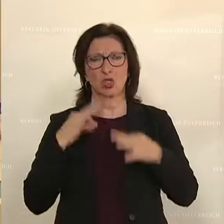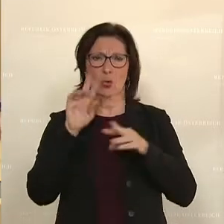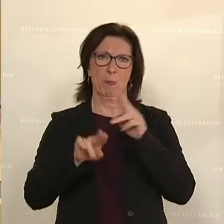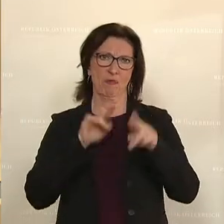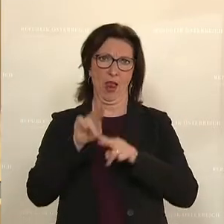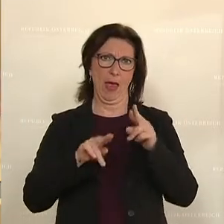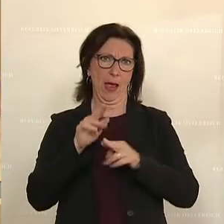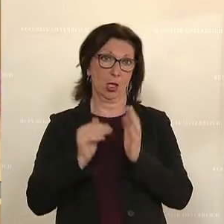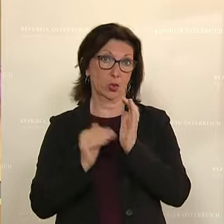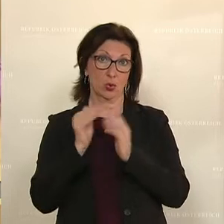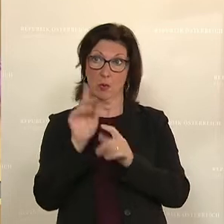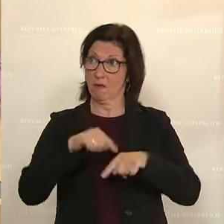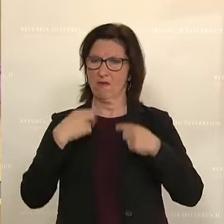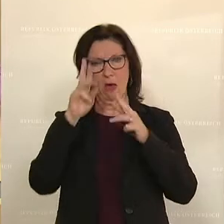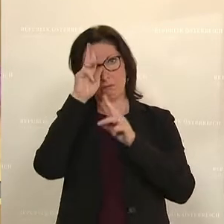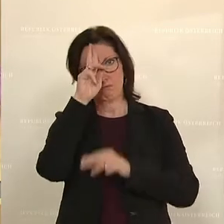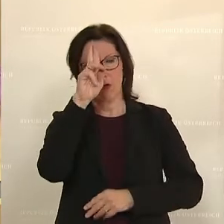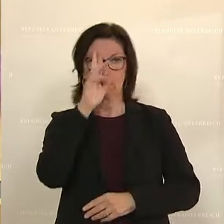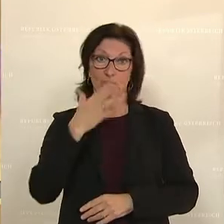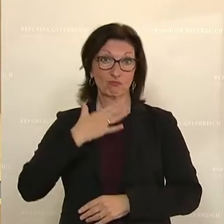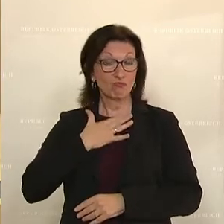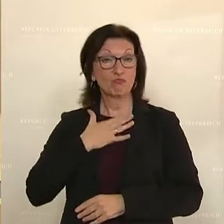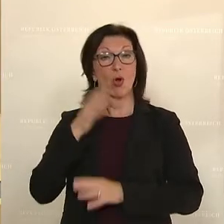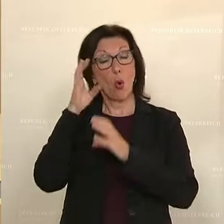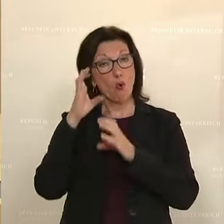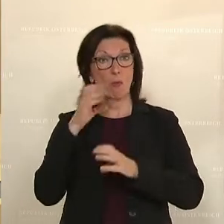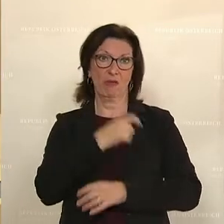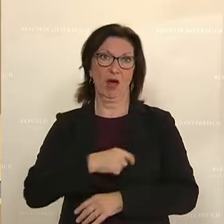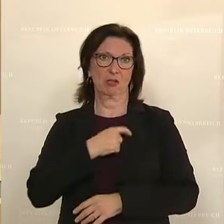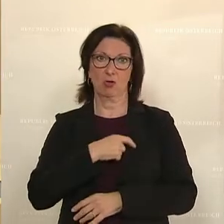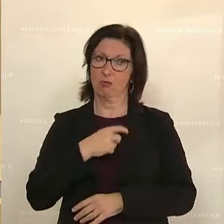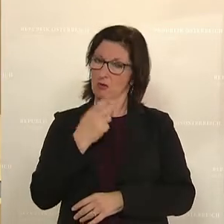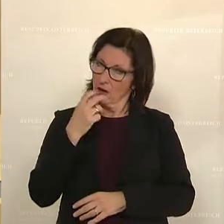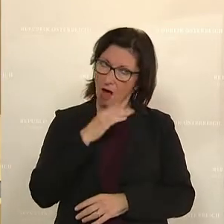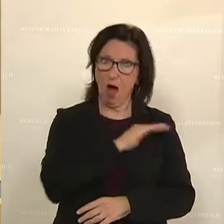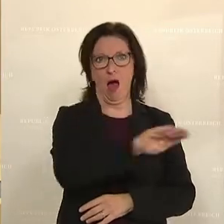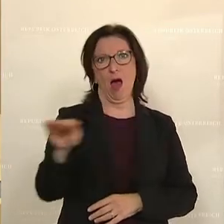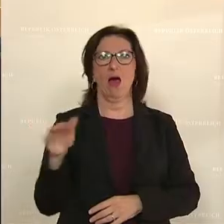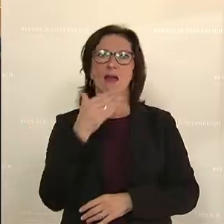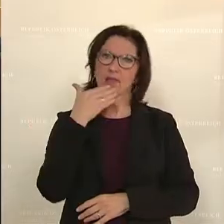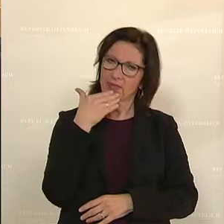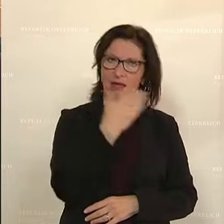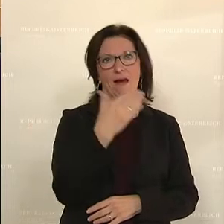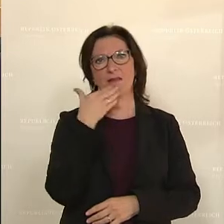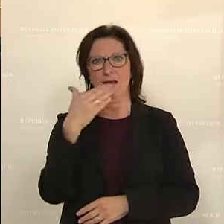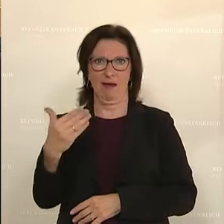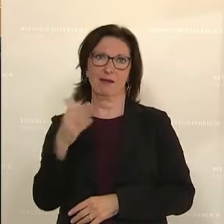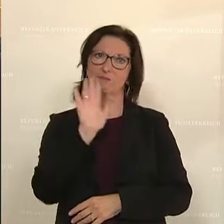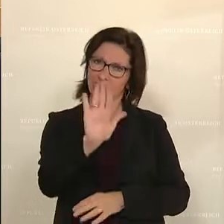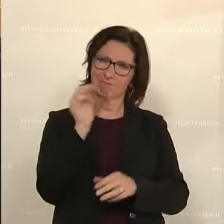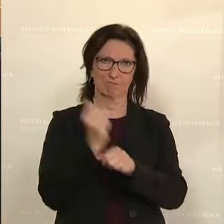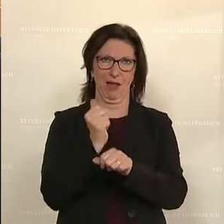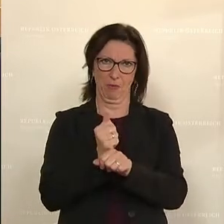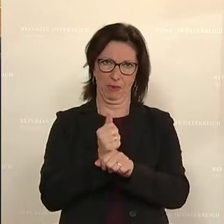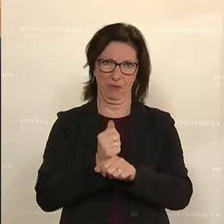Respekt und auch im Namen unserer Fraktion, im Namen der ÖVP-Fraktion Ihnen allen ein großes Danke für Ihre Arbeit. Meine Damen